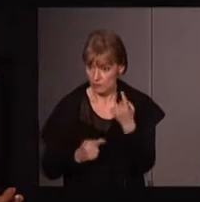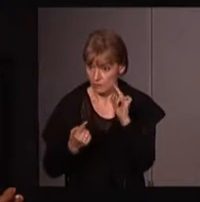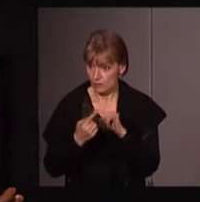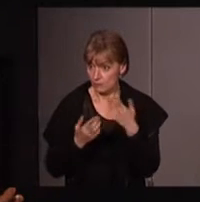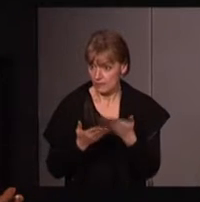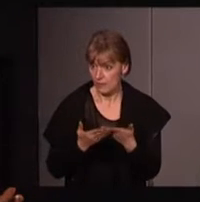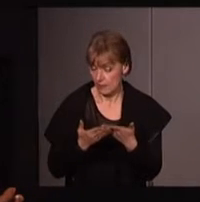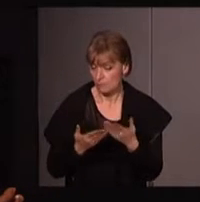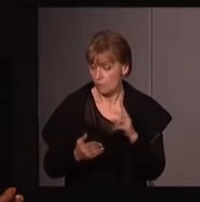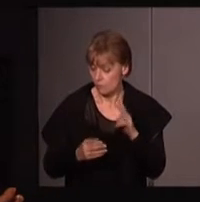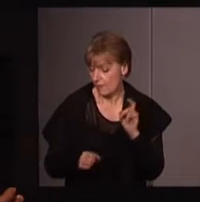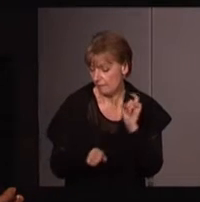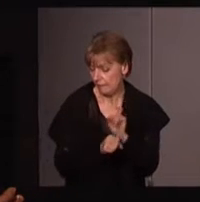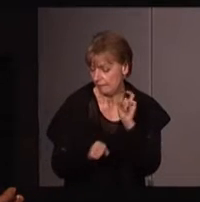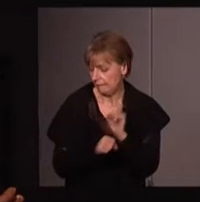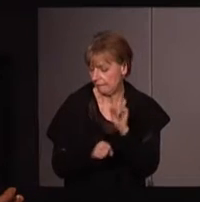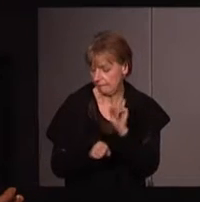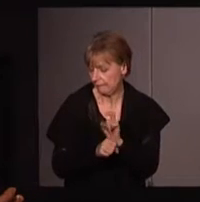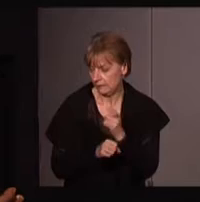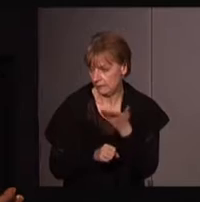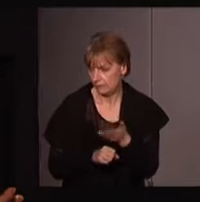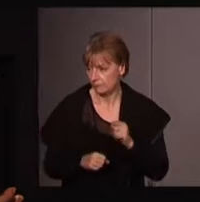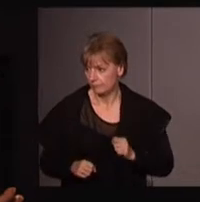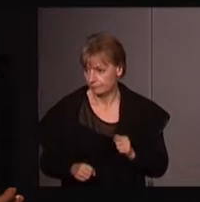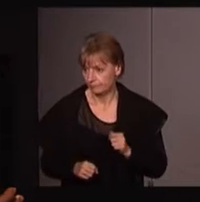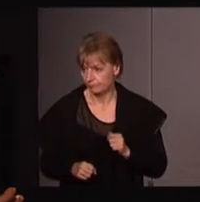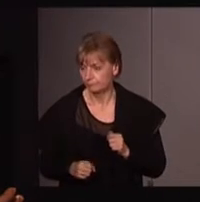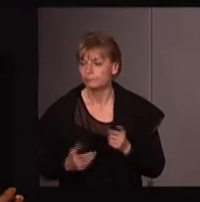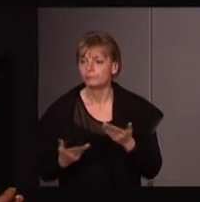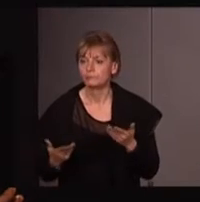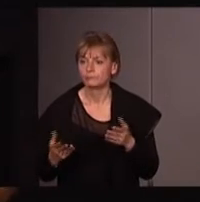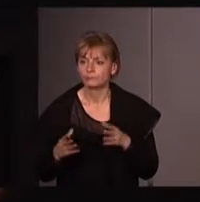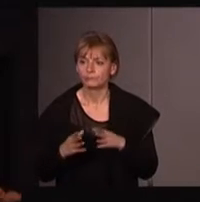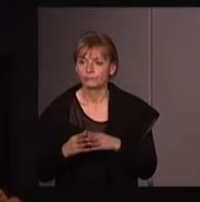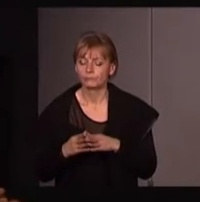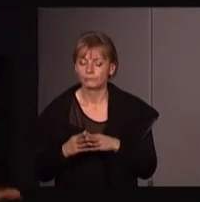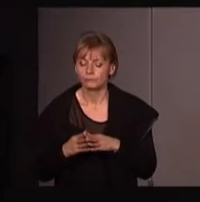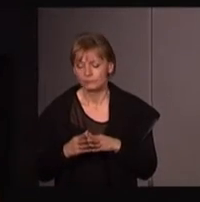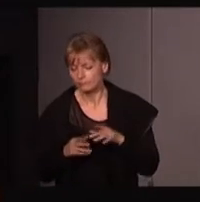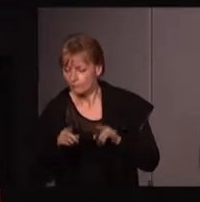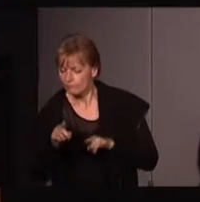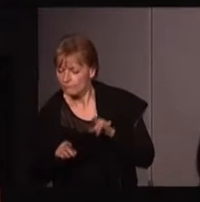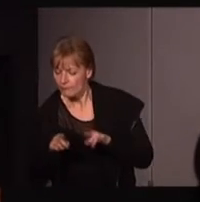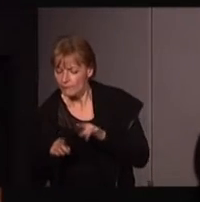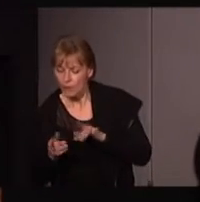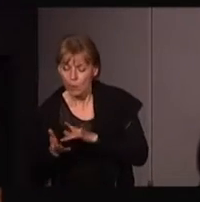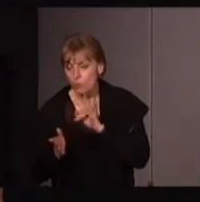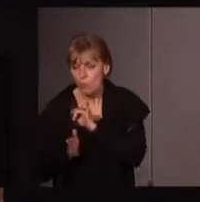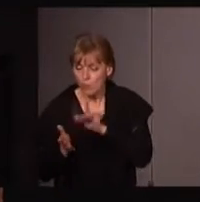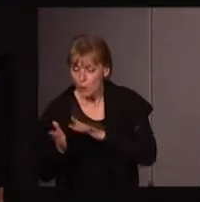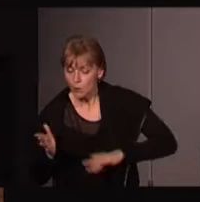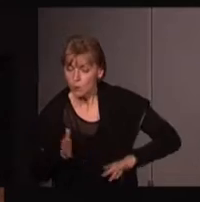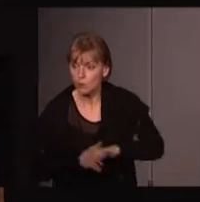grosse critique de l'éco-féminisme, à savoir que certaines des éco-féministes, voire l'ensemble des éco-féministes,